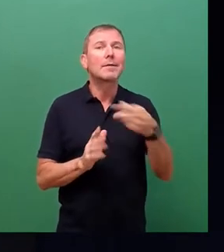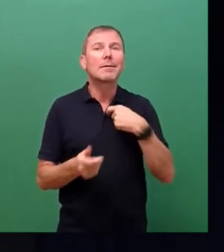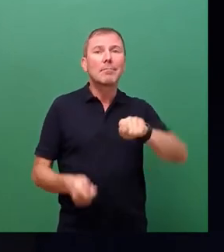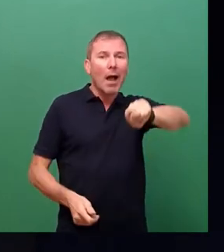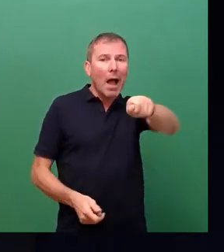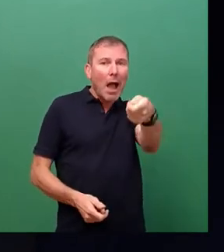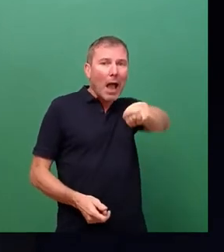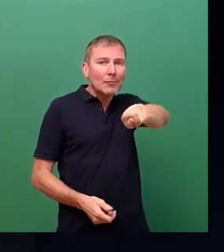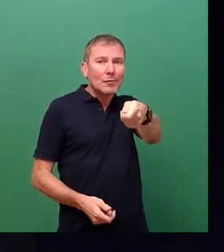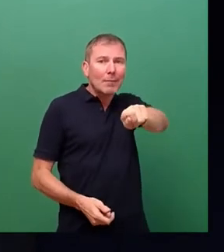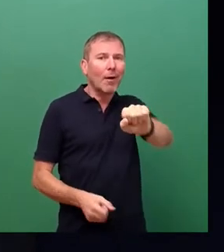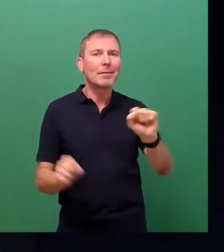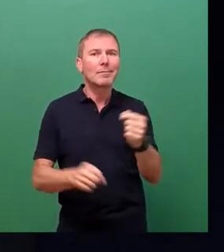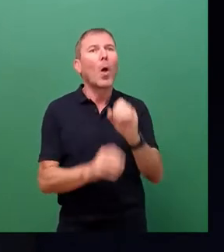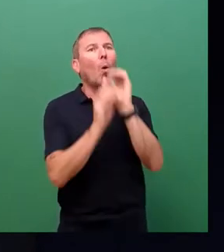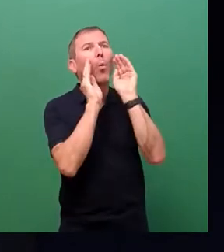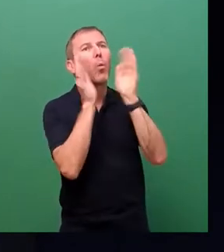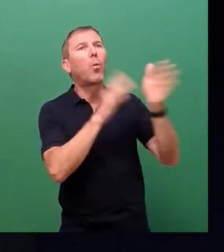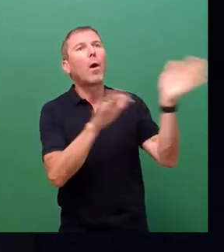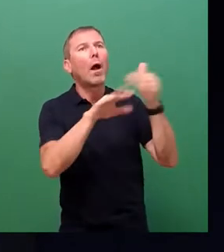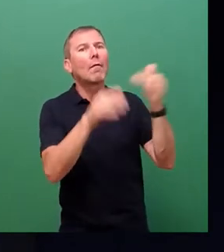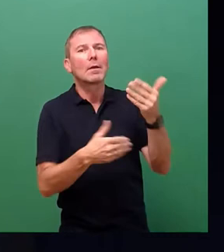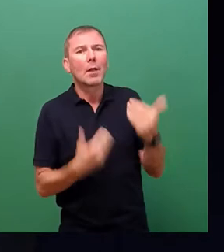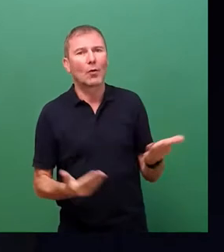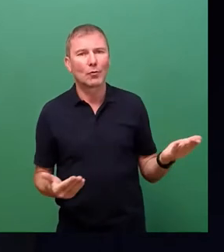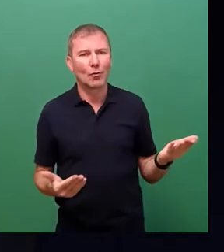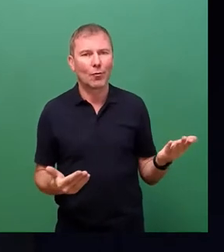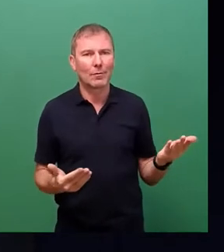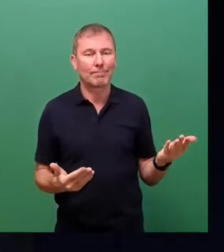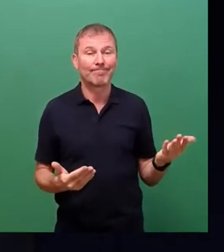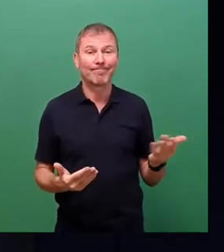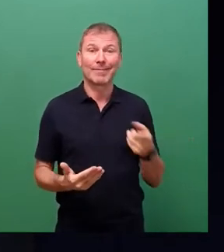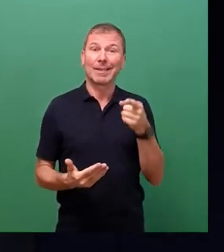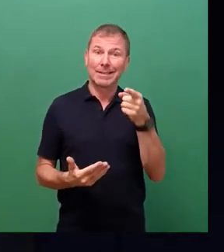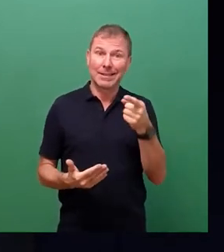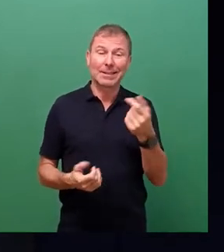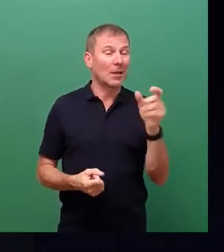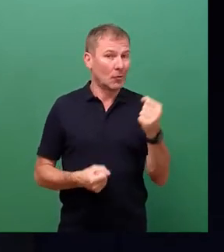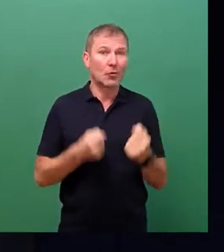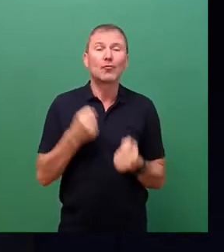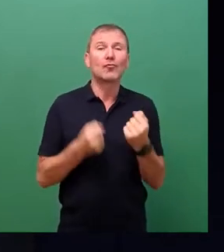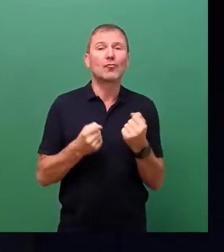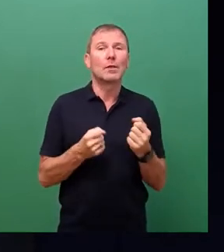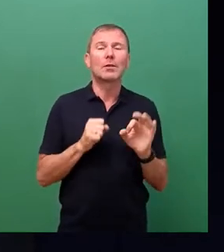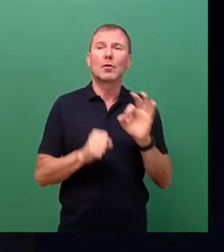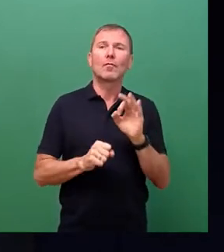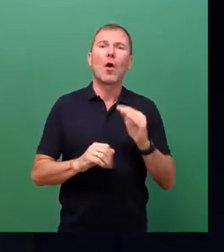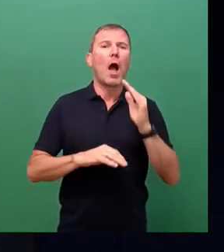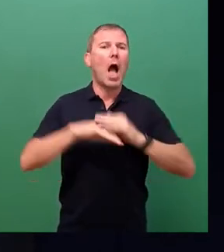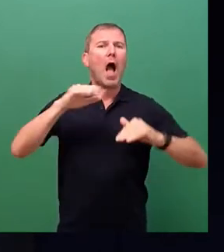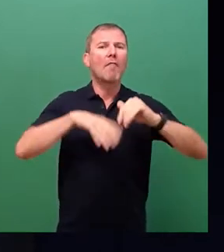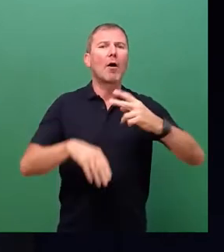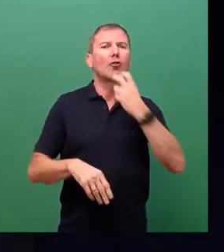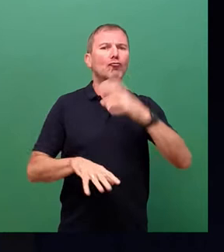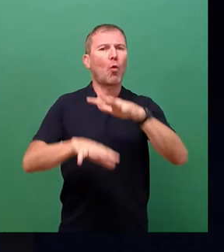Und damit ist er auch nur sehr schwierig für den Aufbau eines Stromnetzes